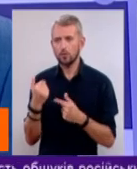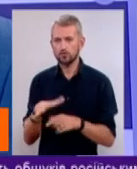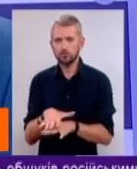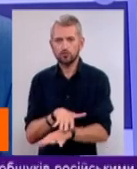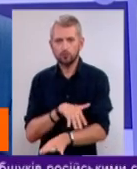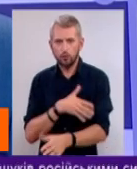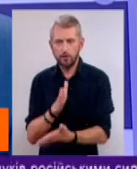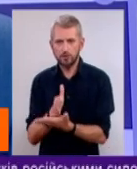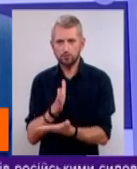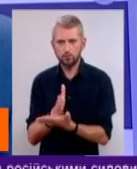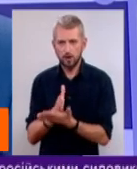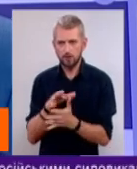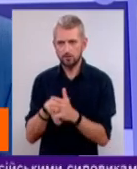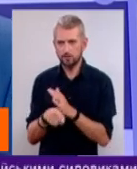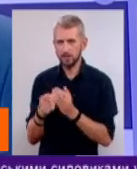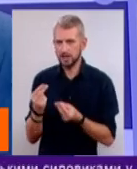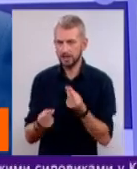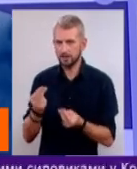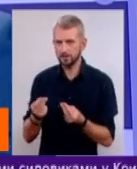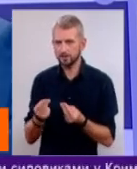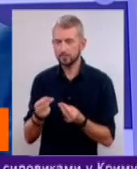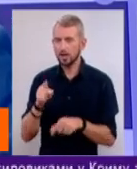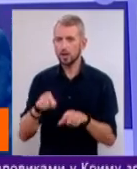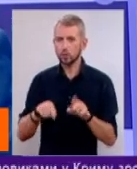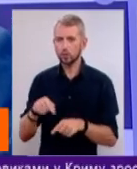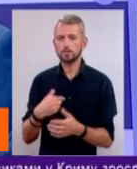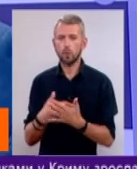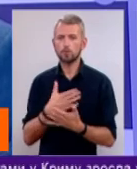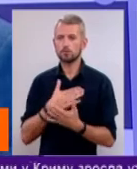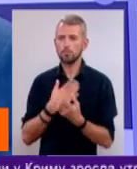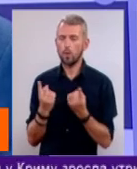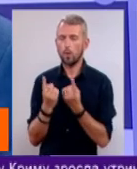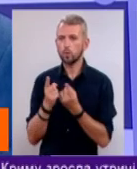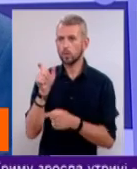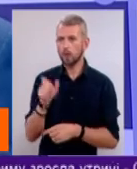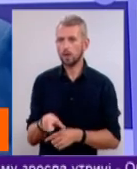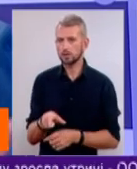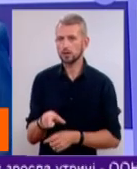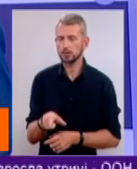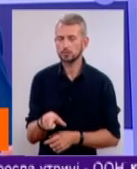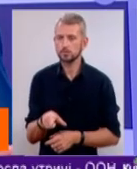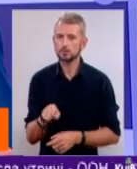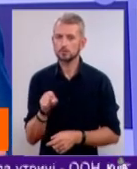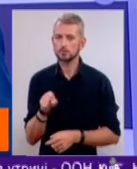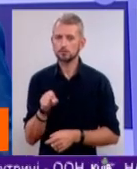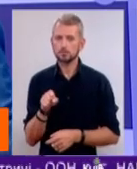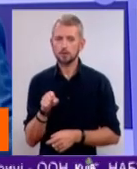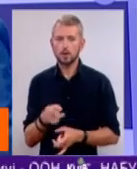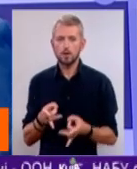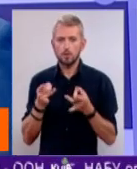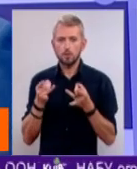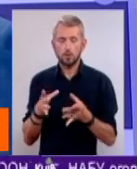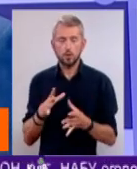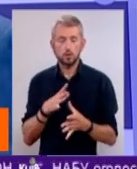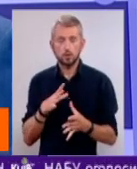перебування в тій чи іншій теж грі. Ну, інколи, ось в мене однокласник просто був